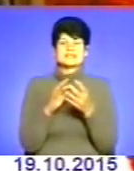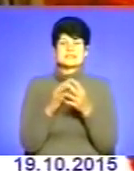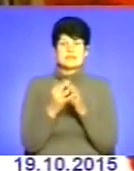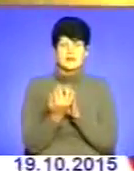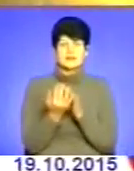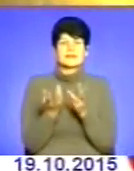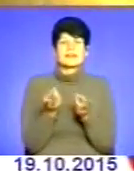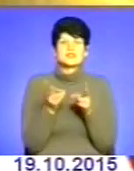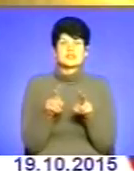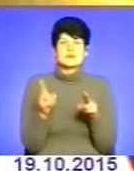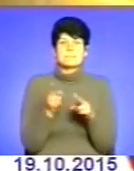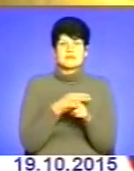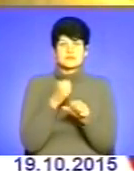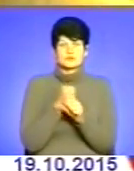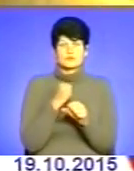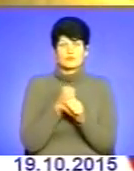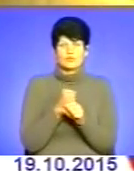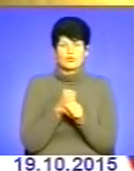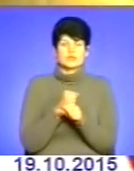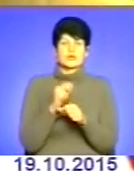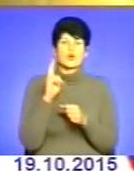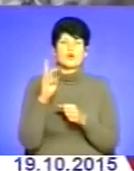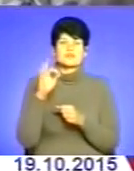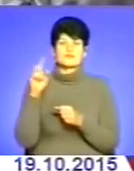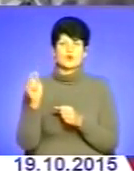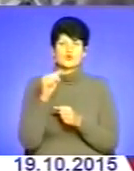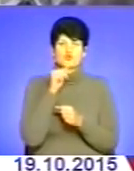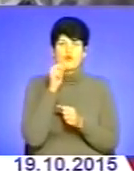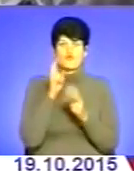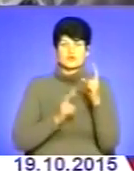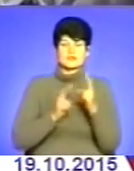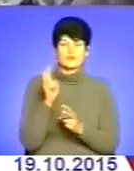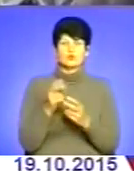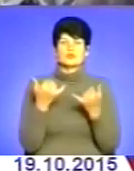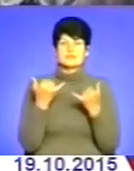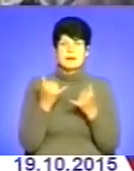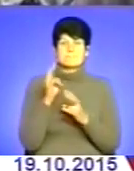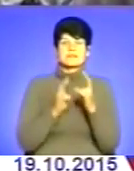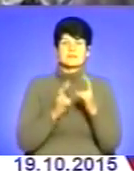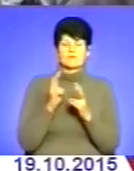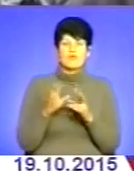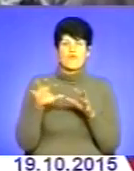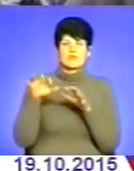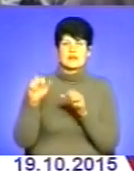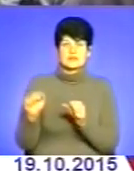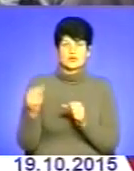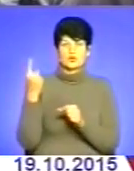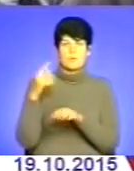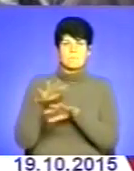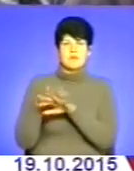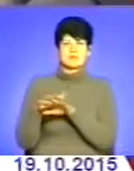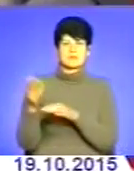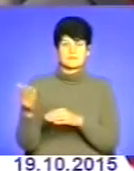які залишилися без роботи через банкрутство Козівського цукрового заводу Зараз підприємство у власності одного з банків